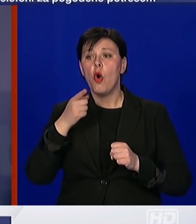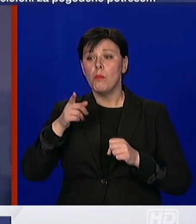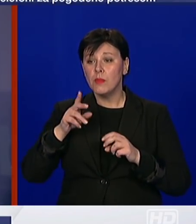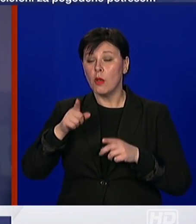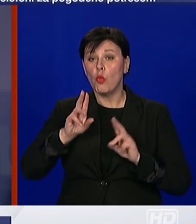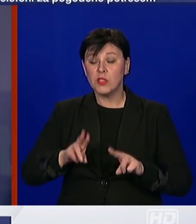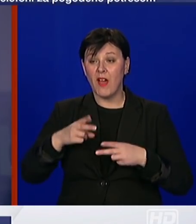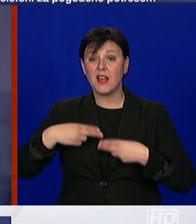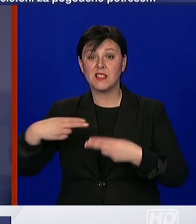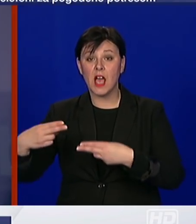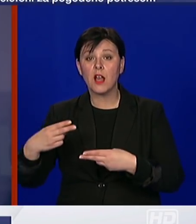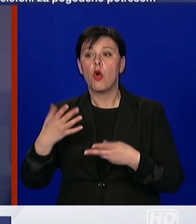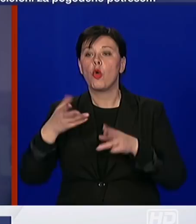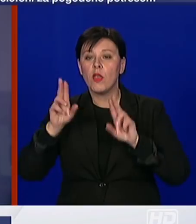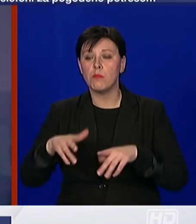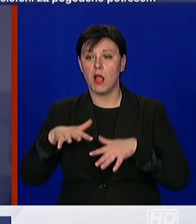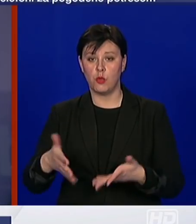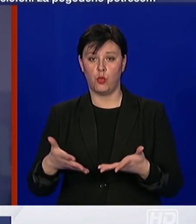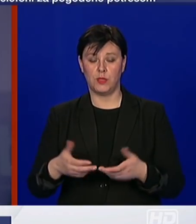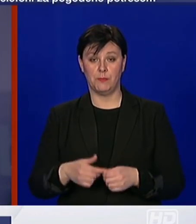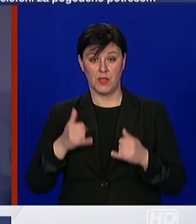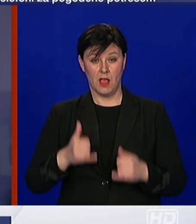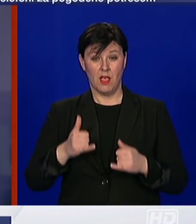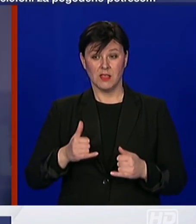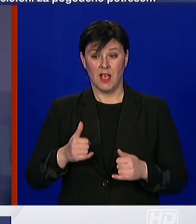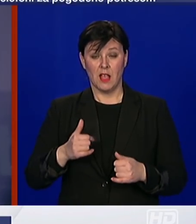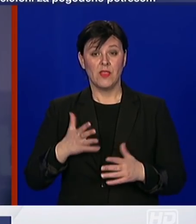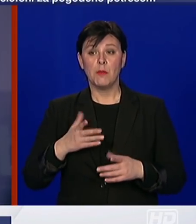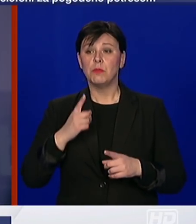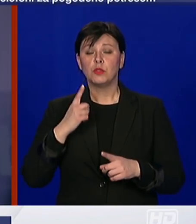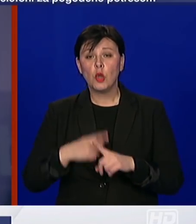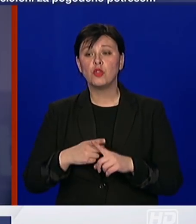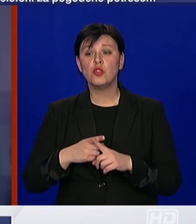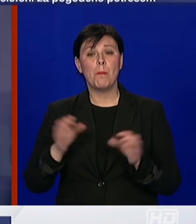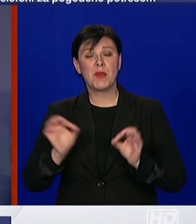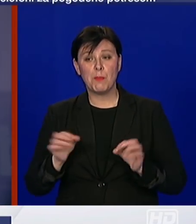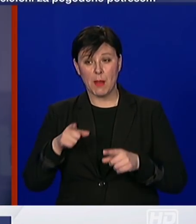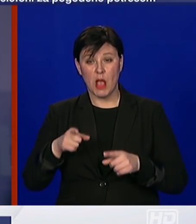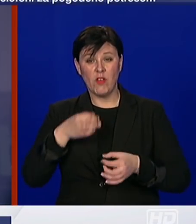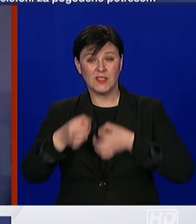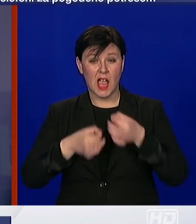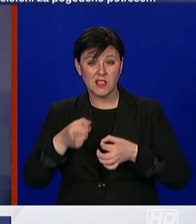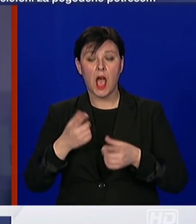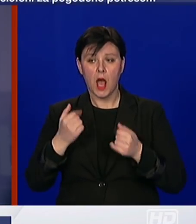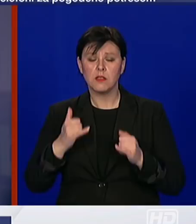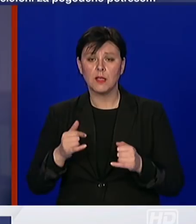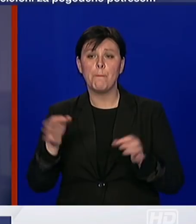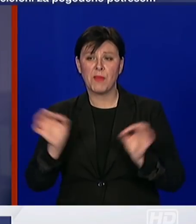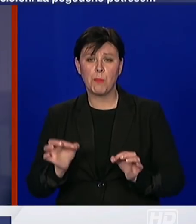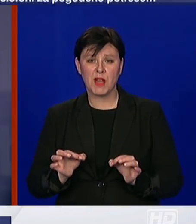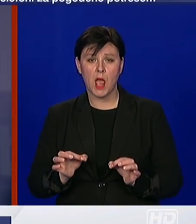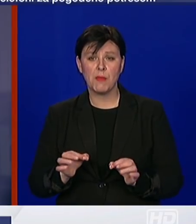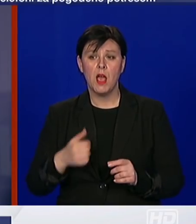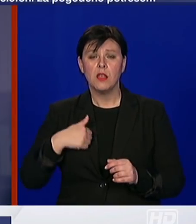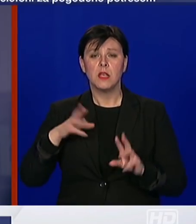koliko ih uopće ima u našoj populaciji. U ovom trenutku još nemamo spreman taj test, ali on se priprema. Ja se nadam da ćemo možda